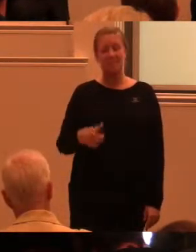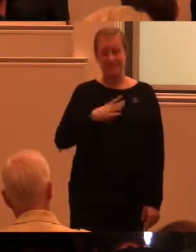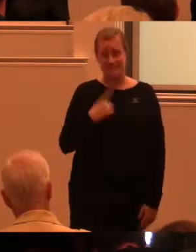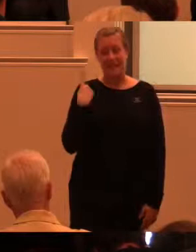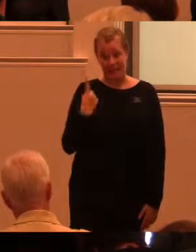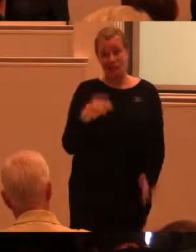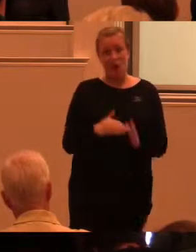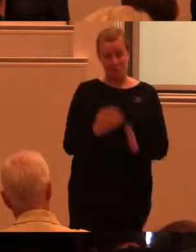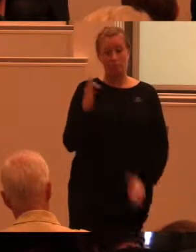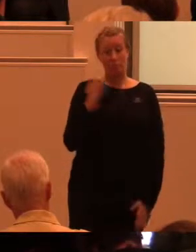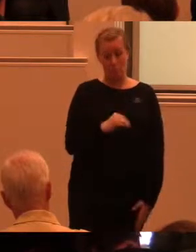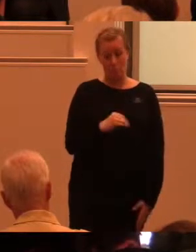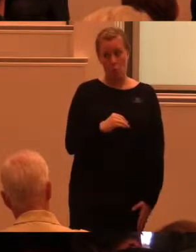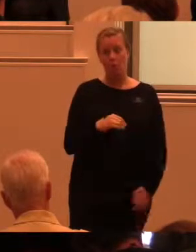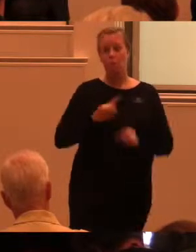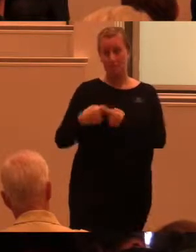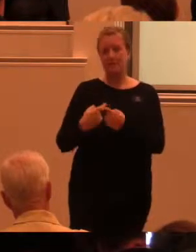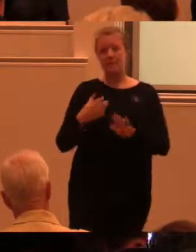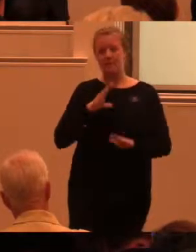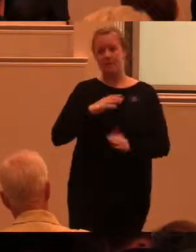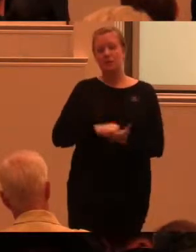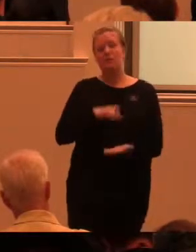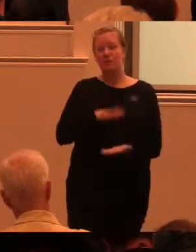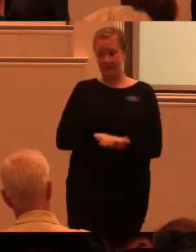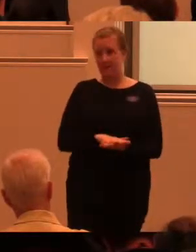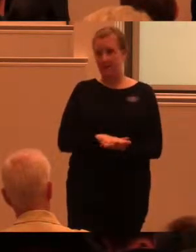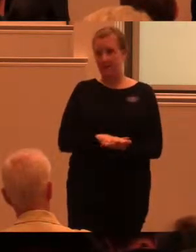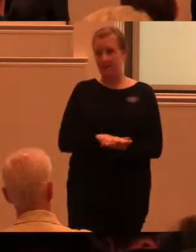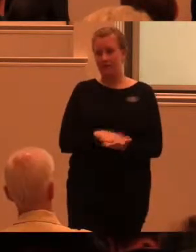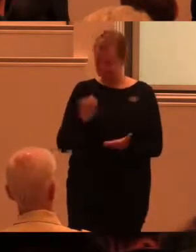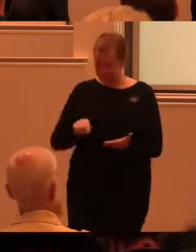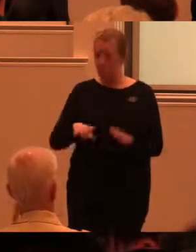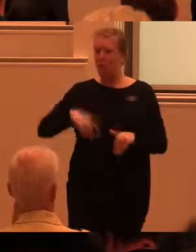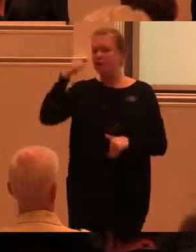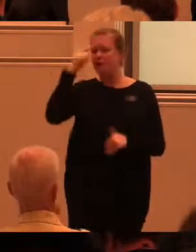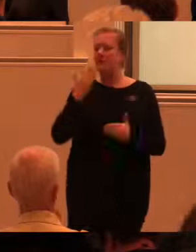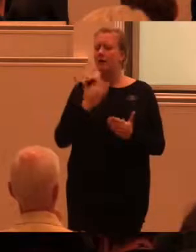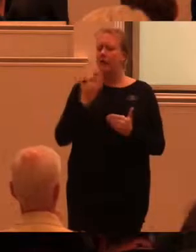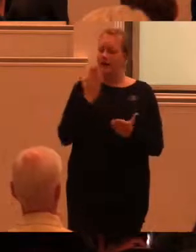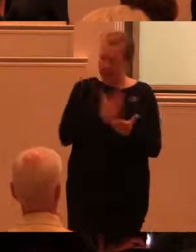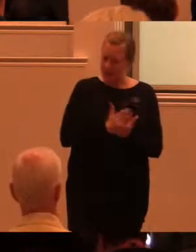dokumenterade processer där man har tänkt, skulle jag vilja påstå, rätt från början.